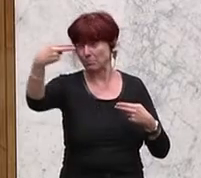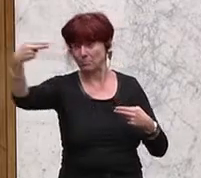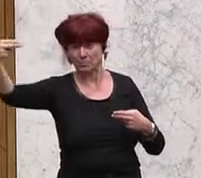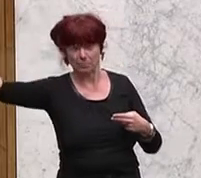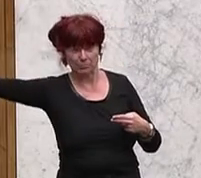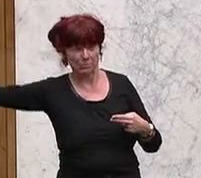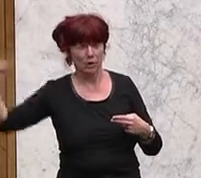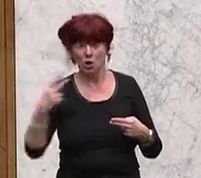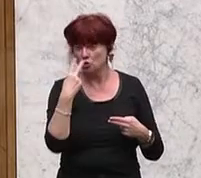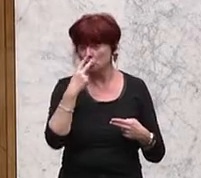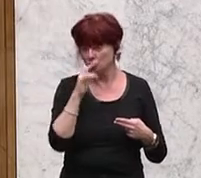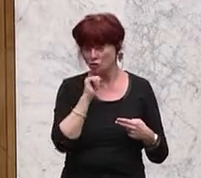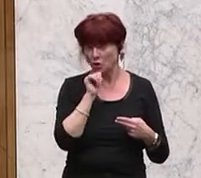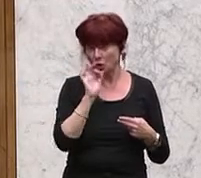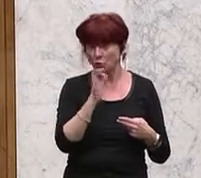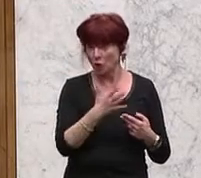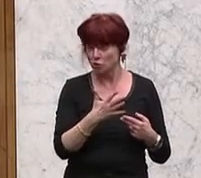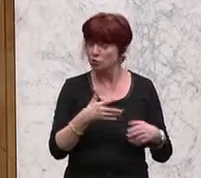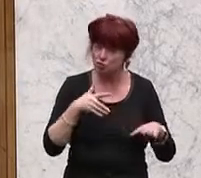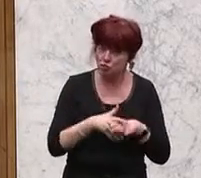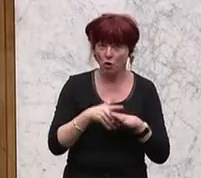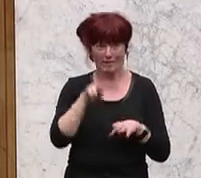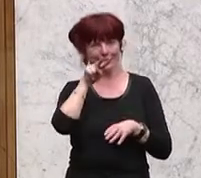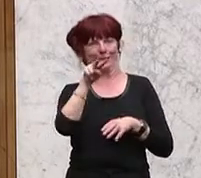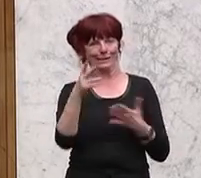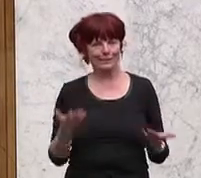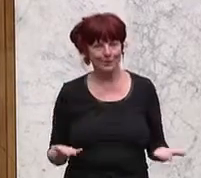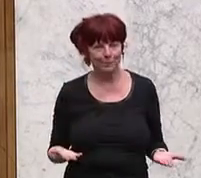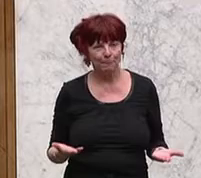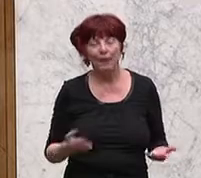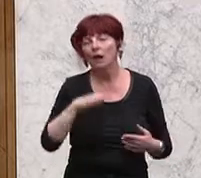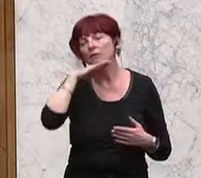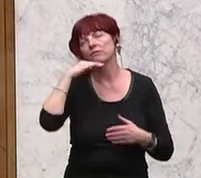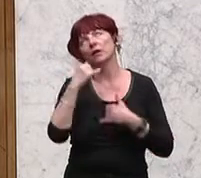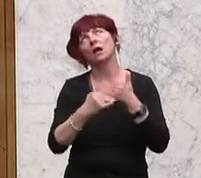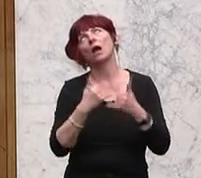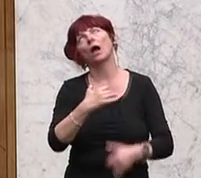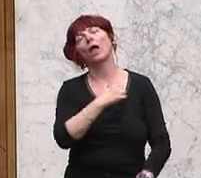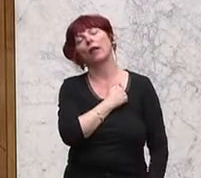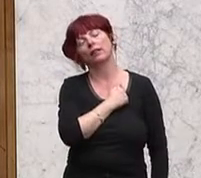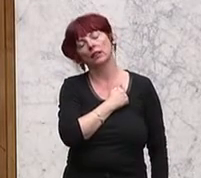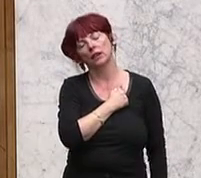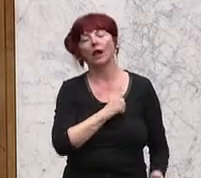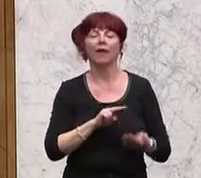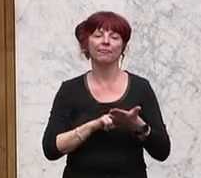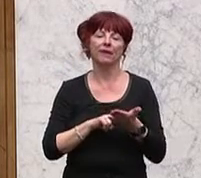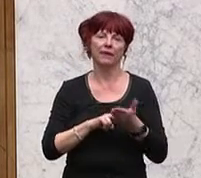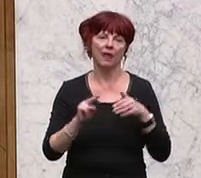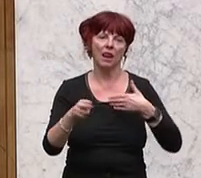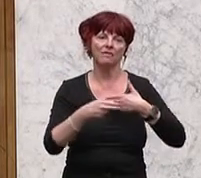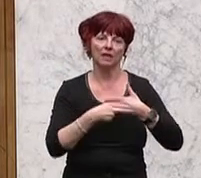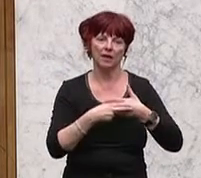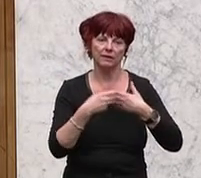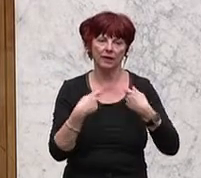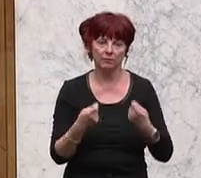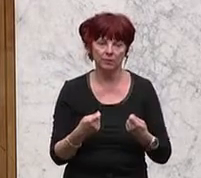umbickt. Schaut nicht gut aus, ist einfach lästig. Also wir haben nach vielen Jahren endlich die digitale Vignette erreicht. Und das